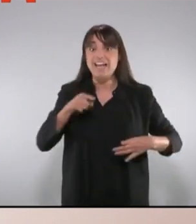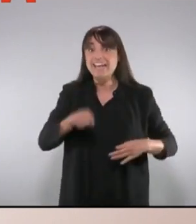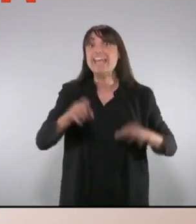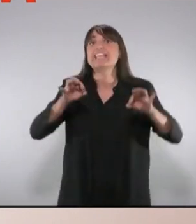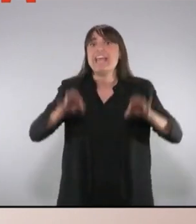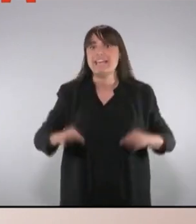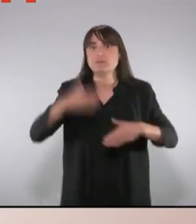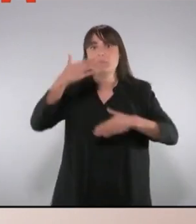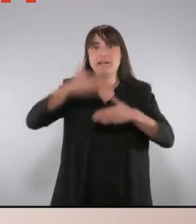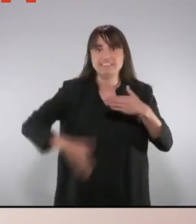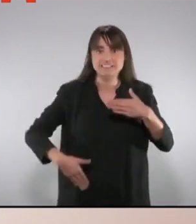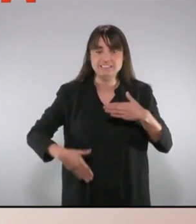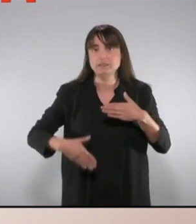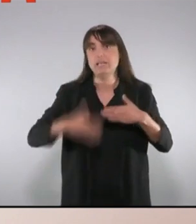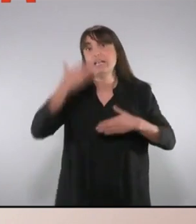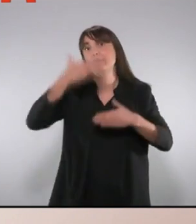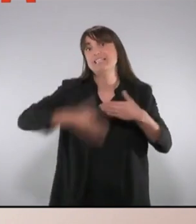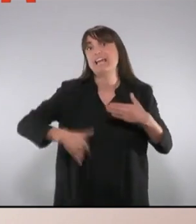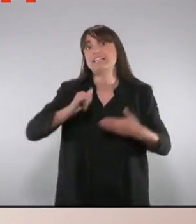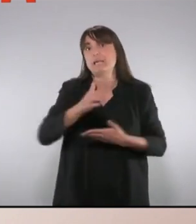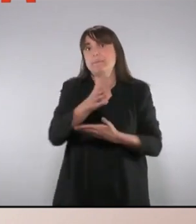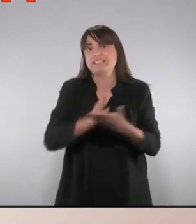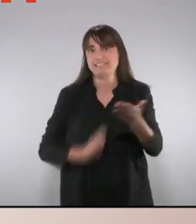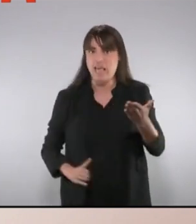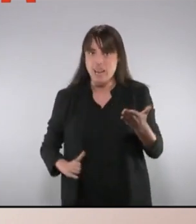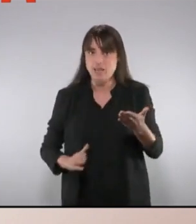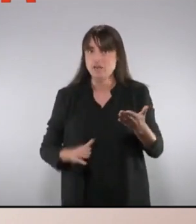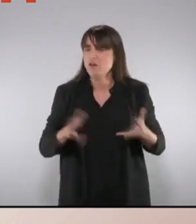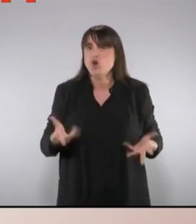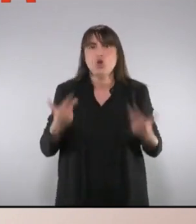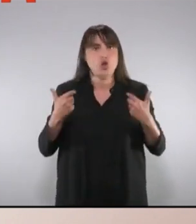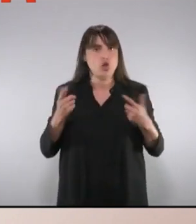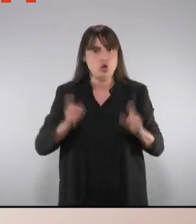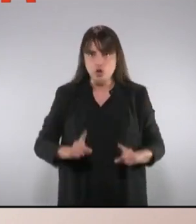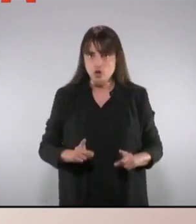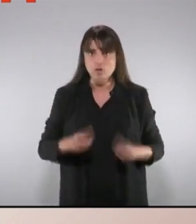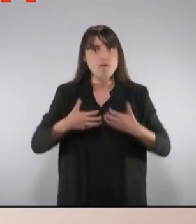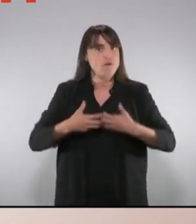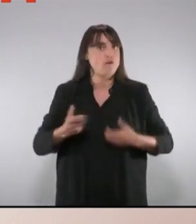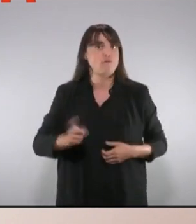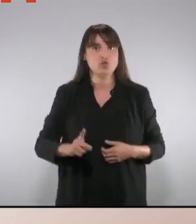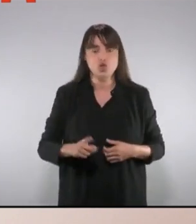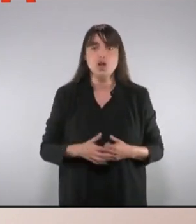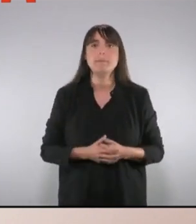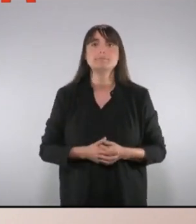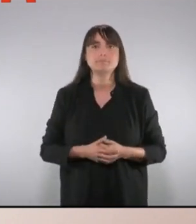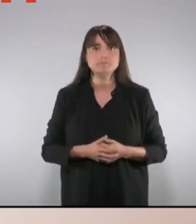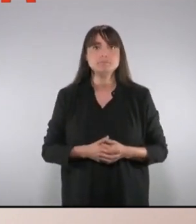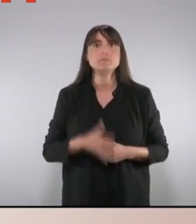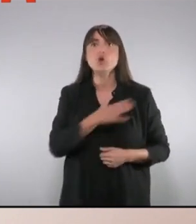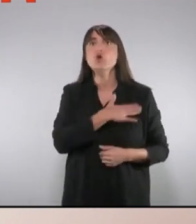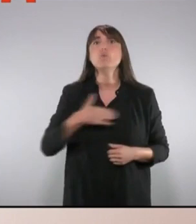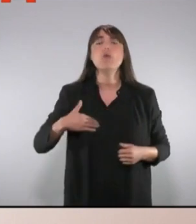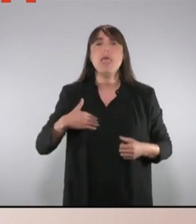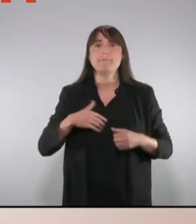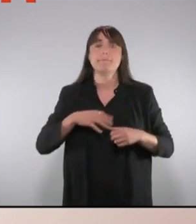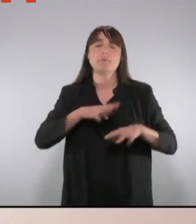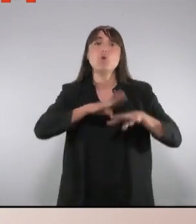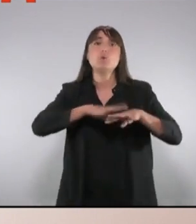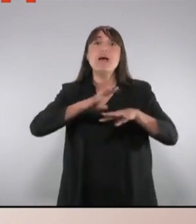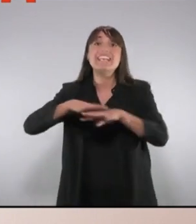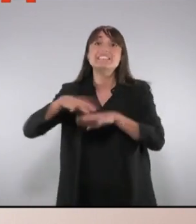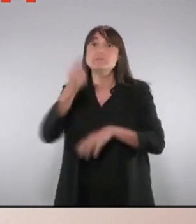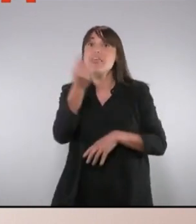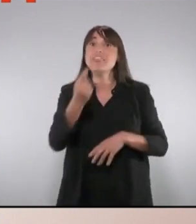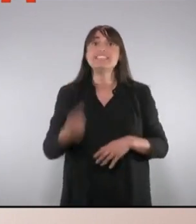parcial i ineficaç. Això vol dir visió àmplia, intervencions sectorials prioritàries en l'àmbit de l'urbanisme, del disseny